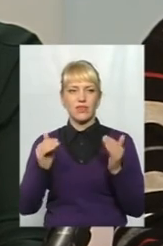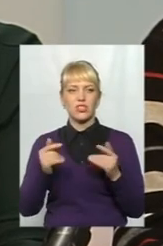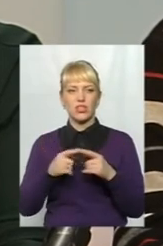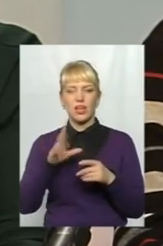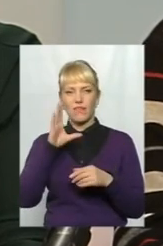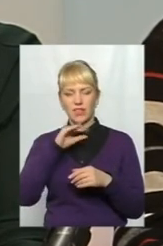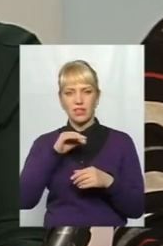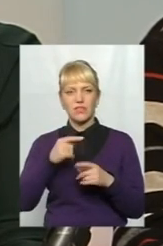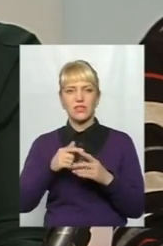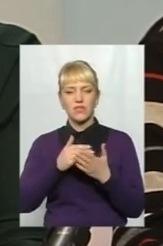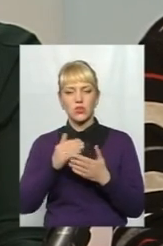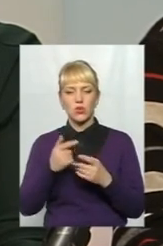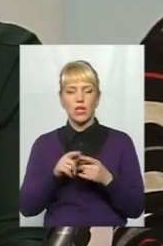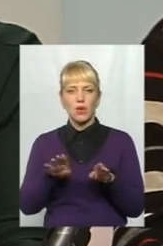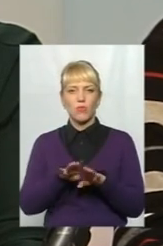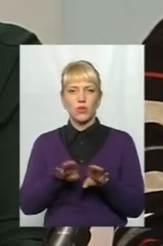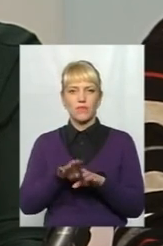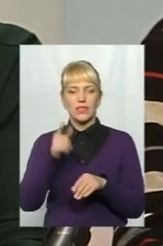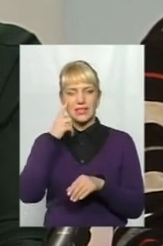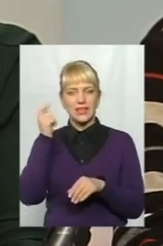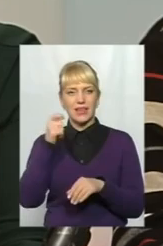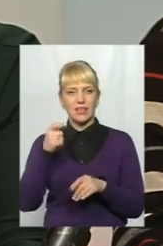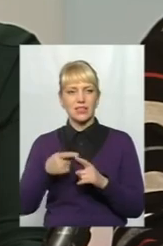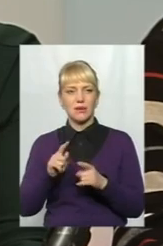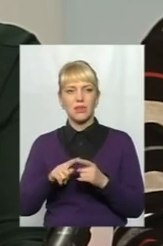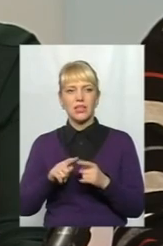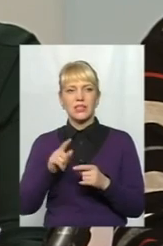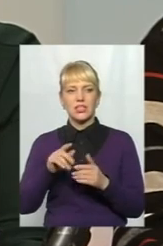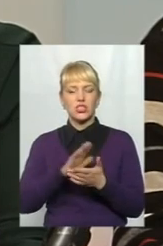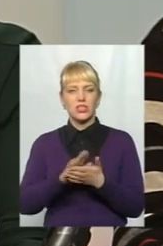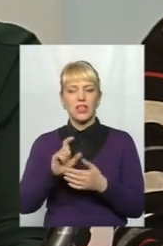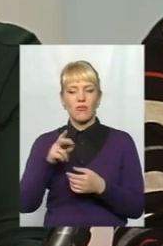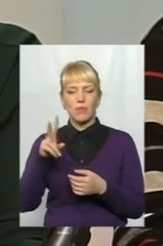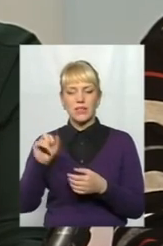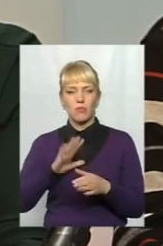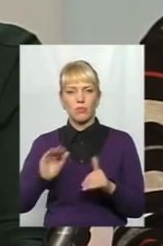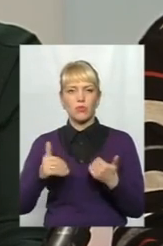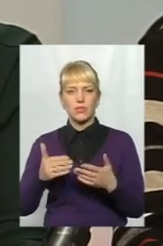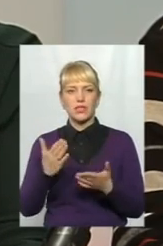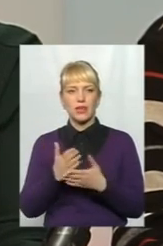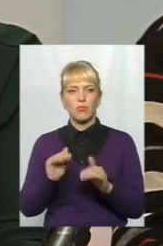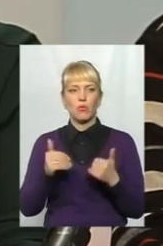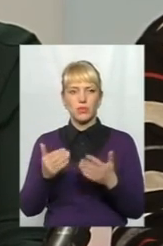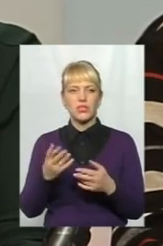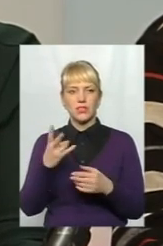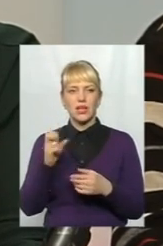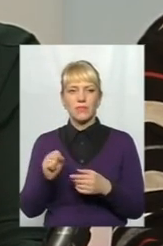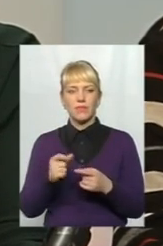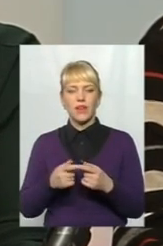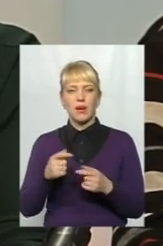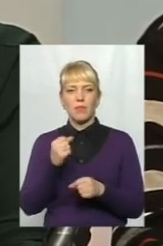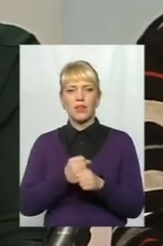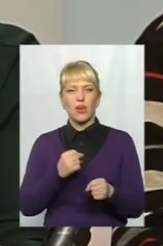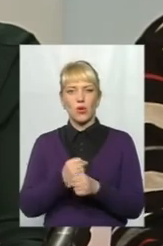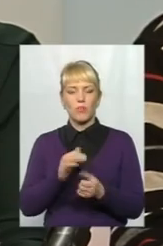ефективність висока, порівнятися з китайськими, наприклад, сюди не вийшло, чисто європейські пропозиції. Є пропозиції сьогодні, навіть і по переробці